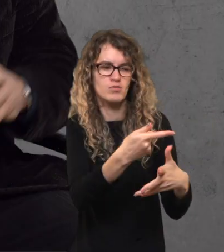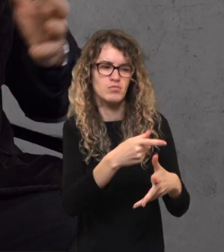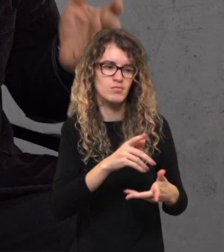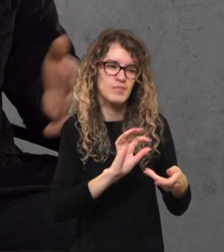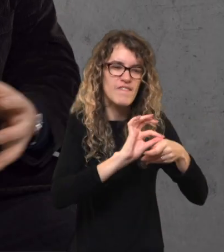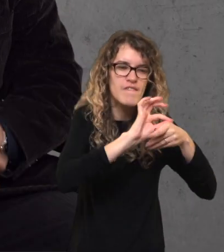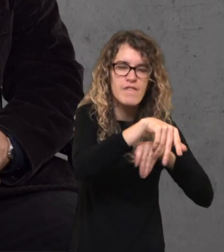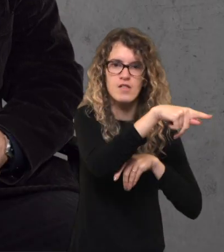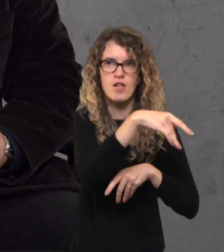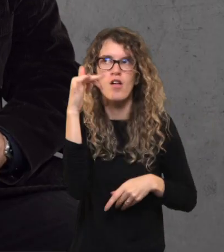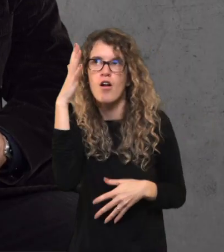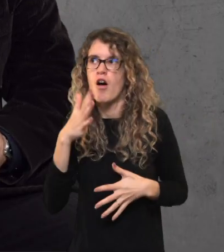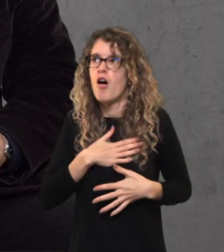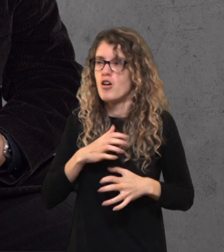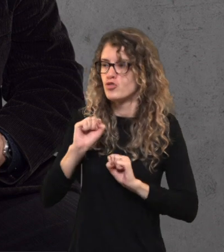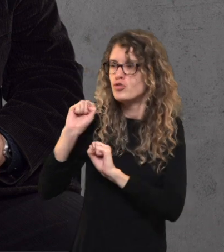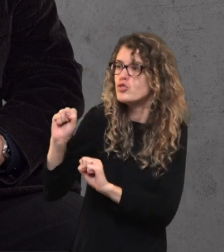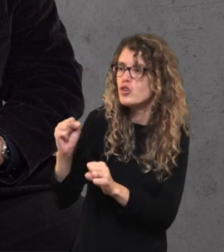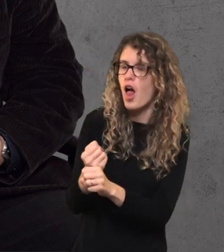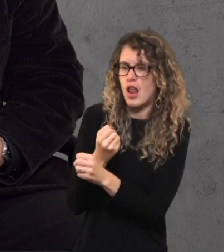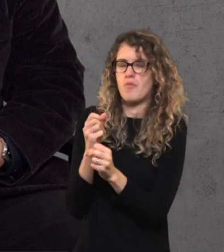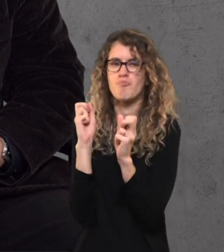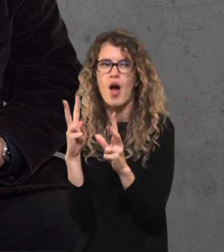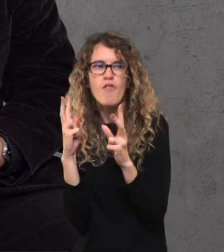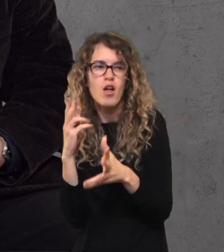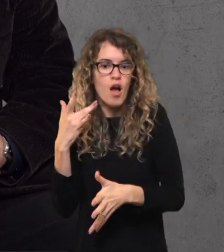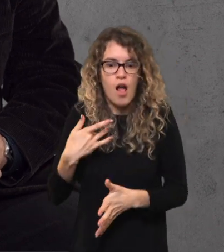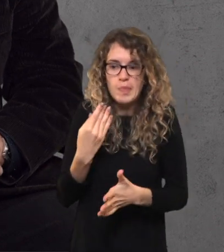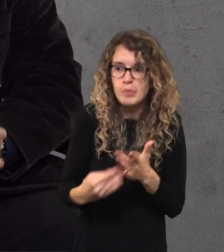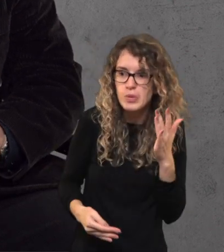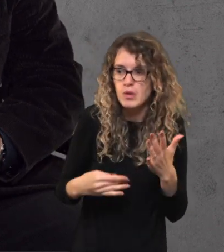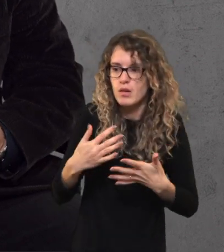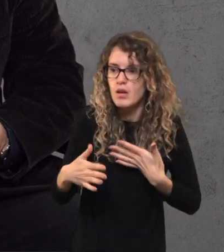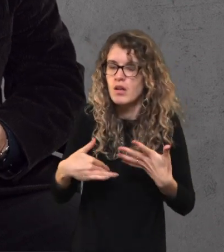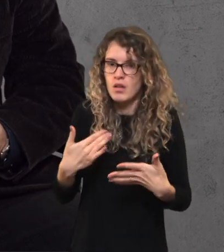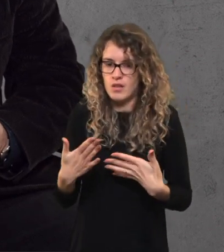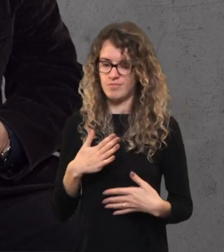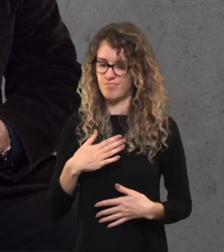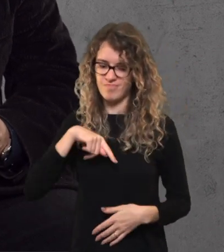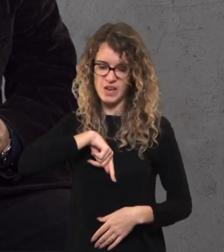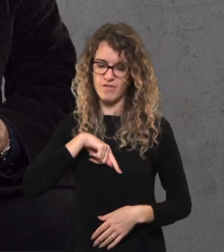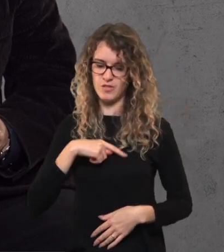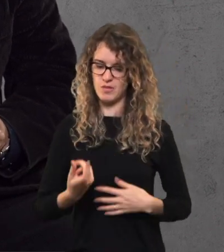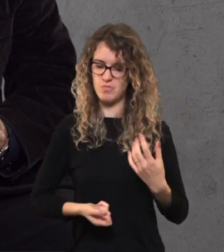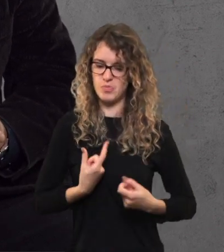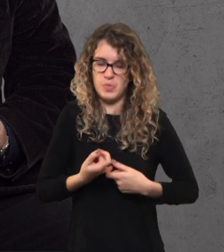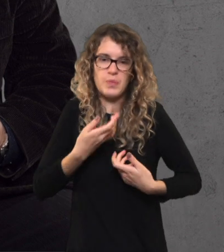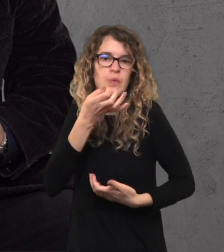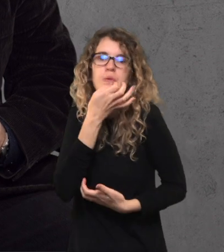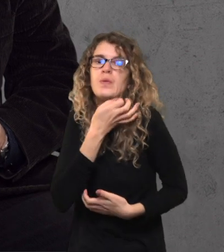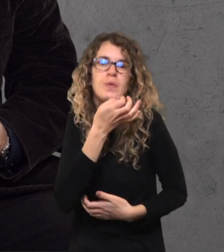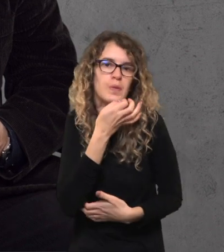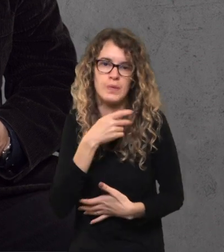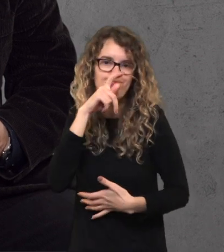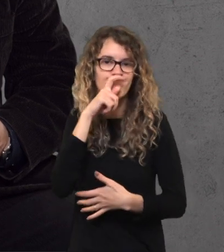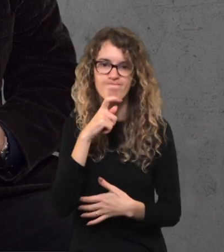Priversti galvoti apie gynybą, galų galiam pasidarys pavojinga žaisti šitą žaidimą, nes gali nebūtinai laimėti. Bet šito mes niekaip nesuprantam